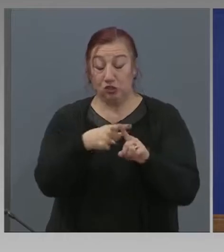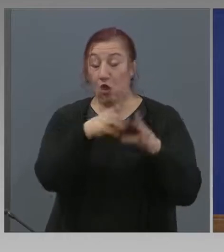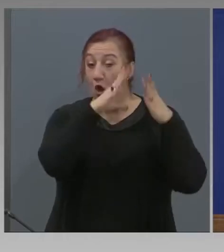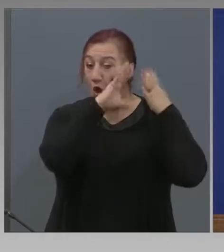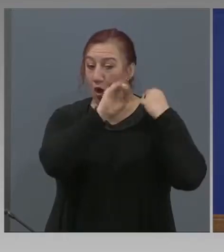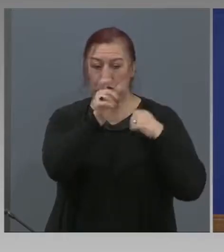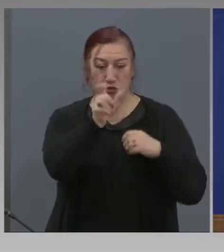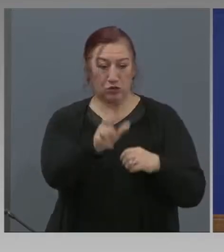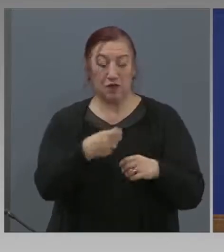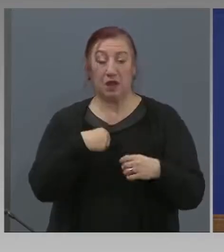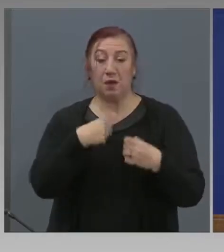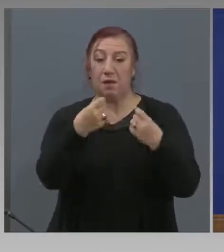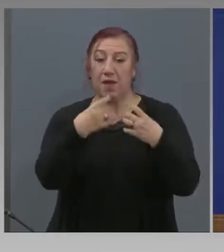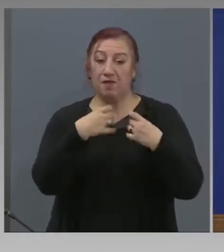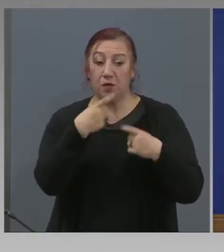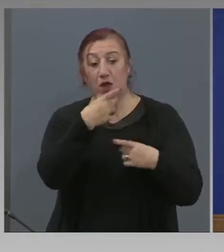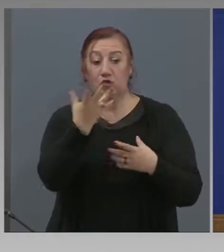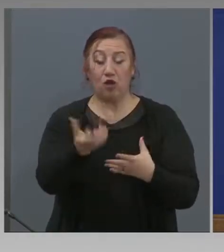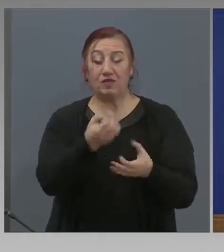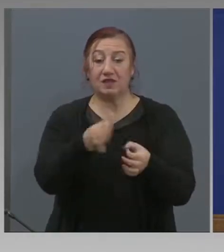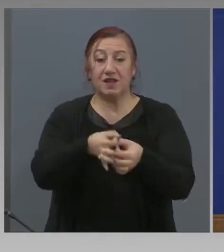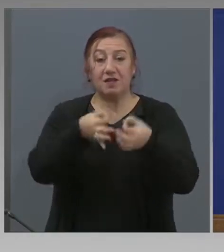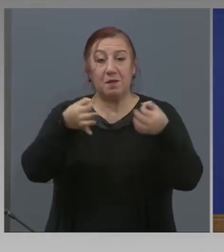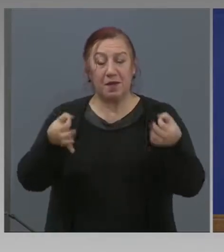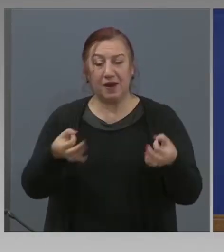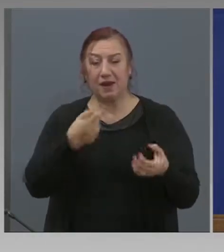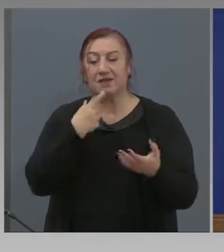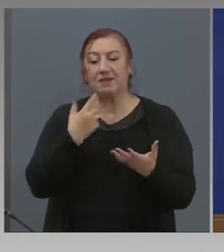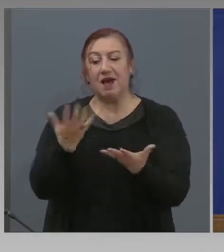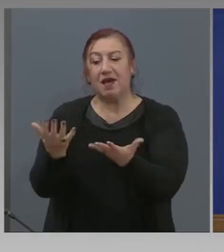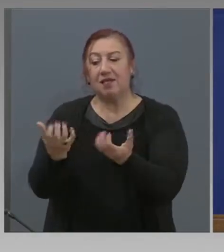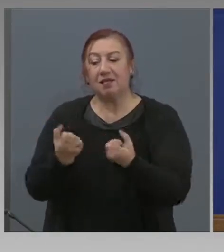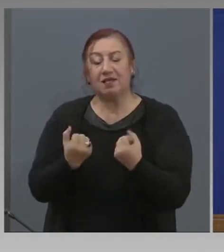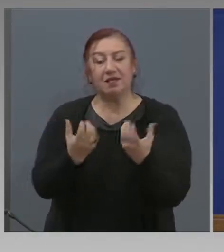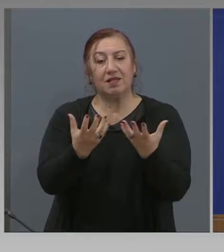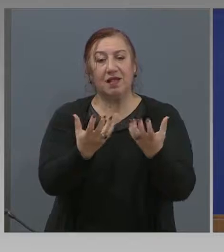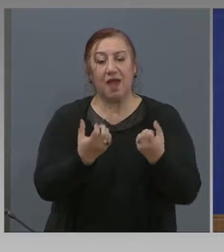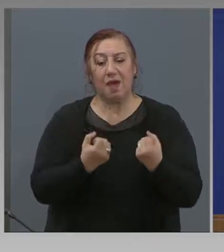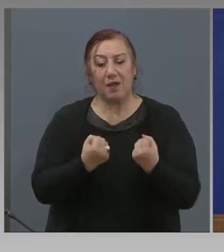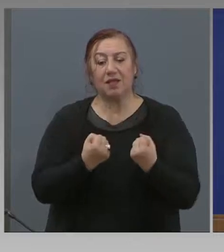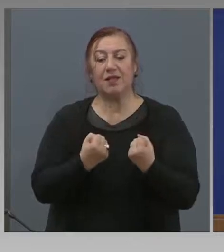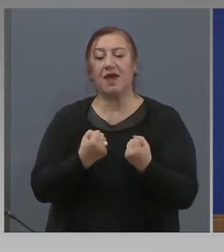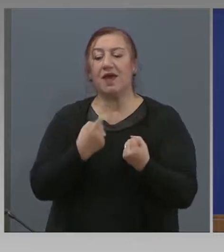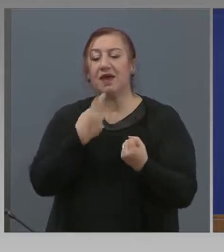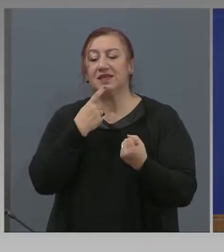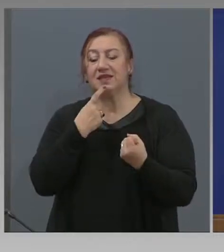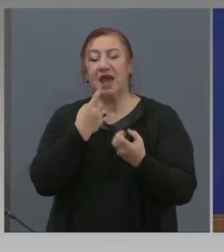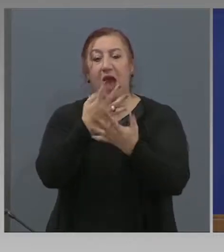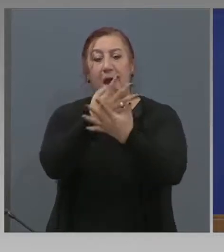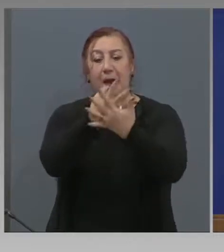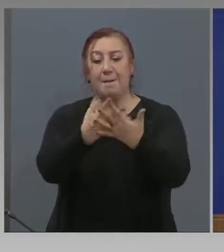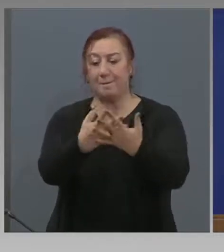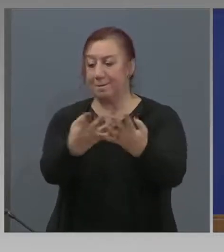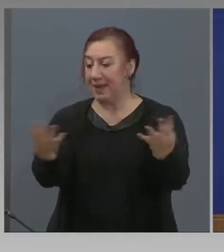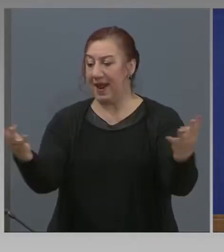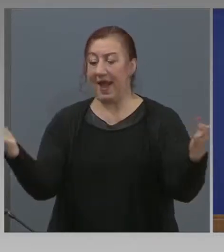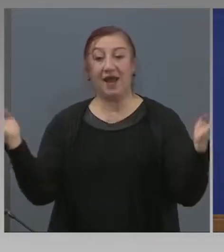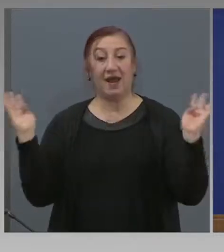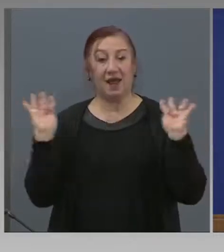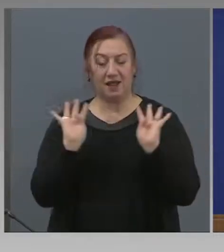че той предприел действия за наемане на прегради отвън, така че да не се